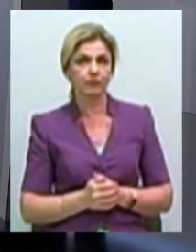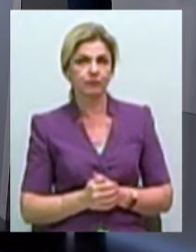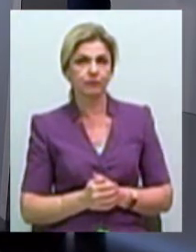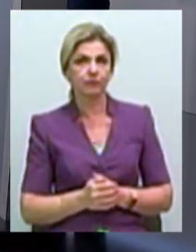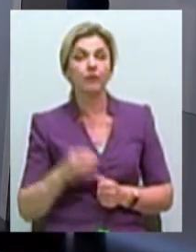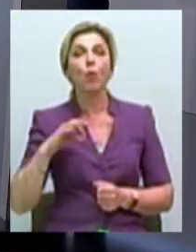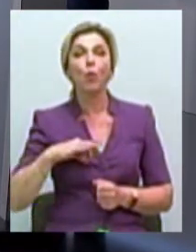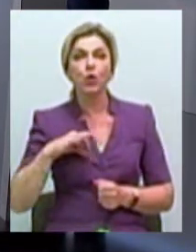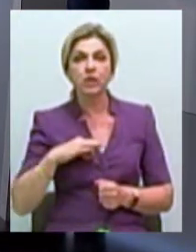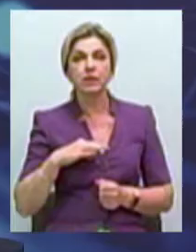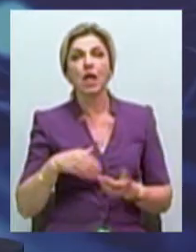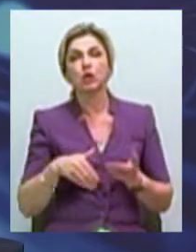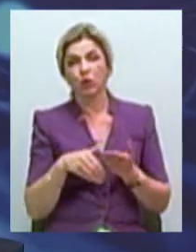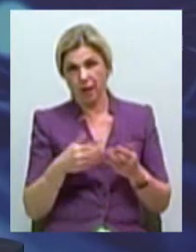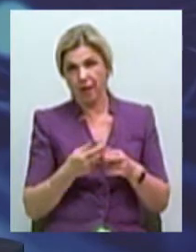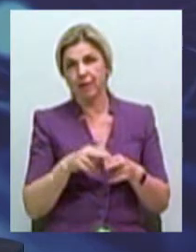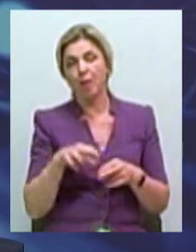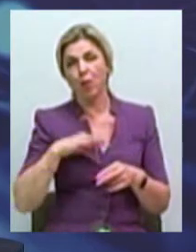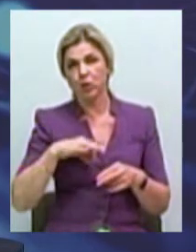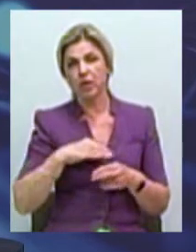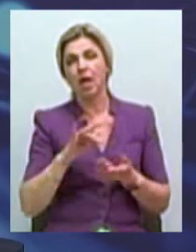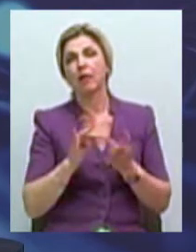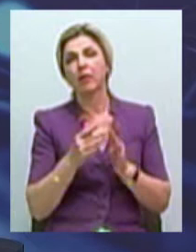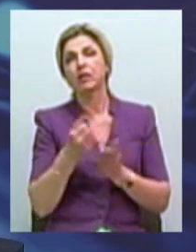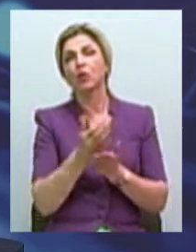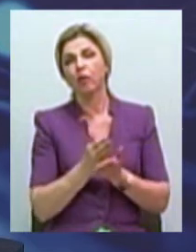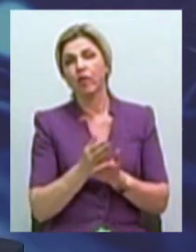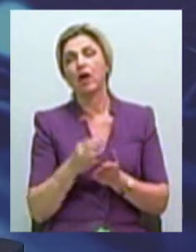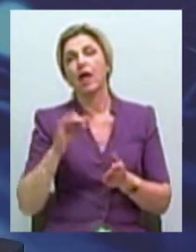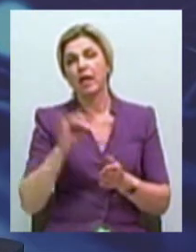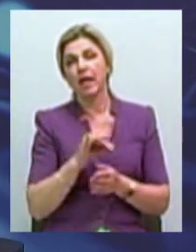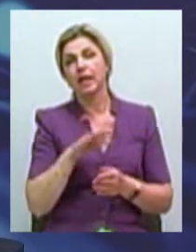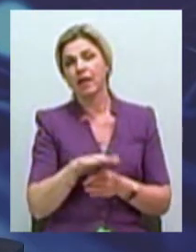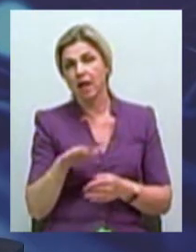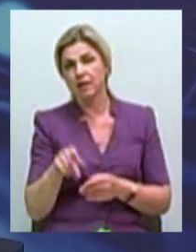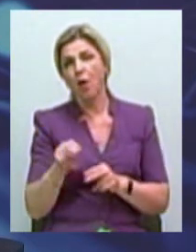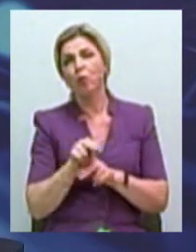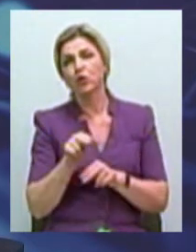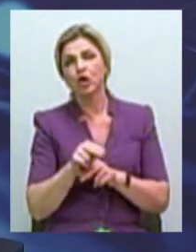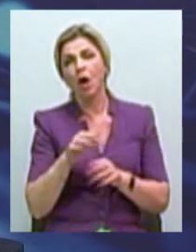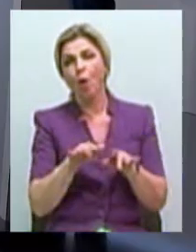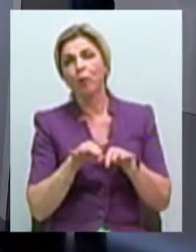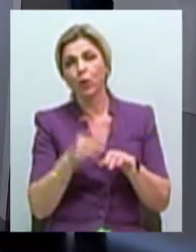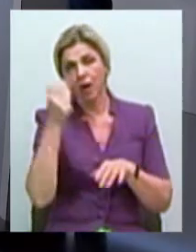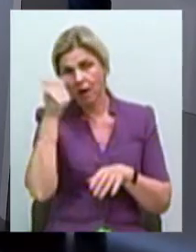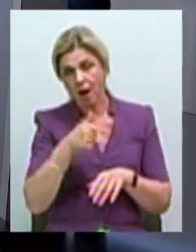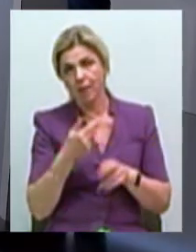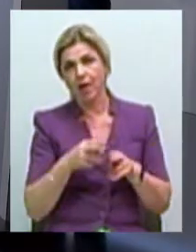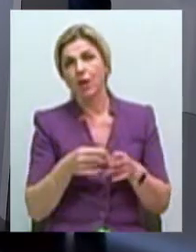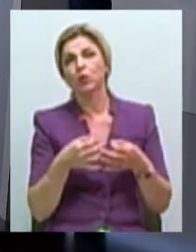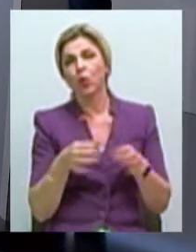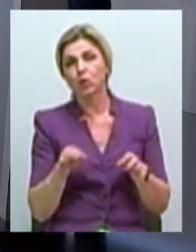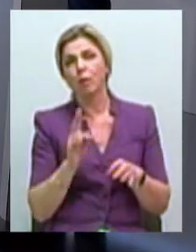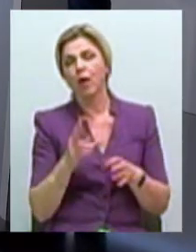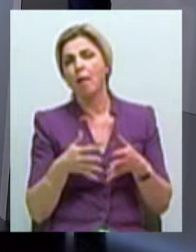пользуются инструментами медиатеки обязательно это и дети, потому что это и обучение компьютерной грамотности, и это сегодня доступ к